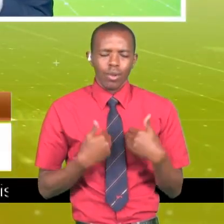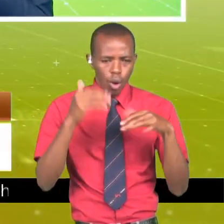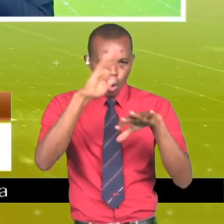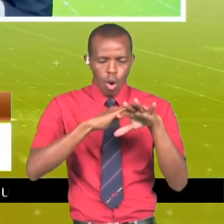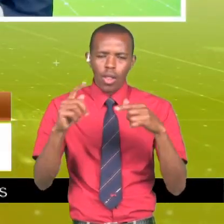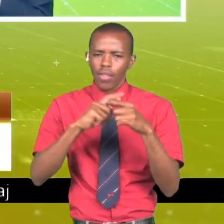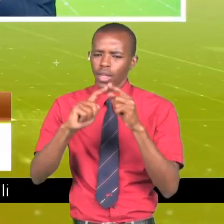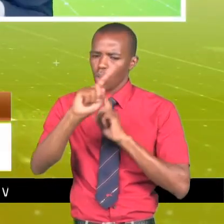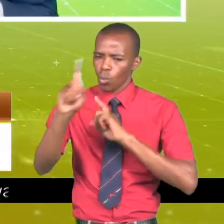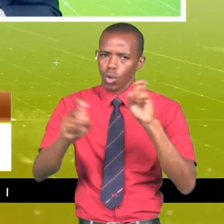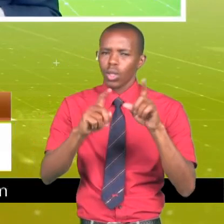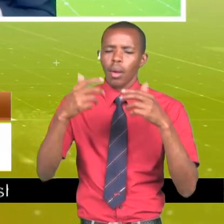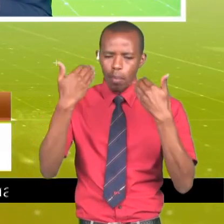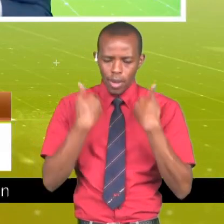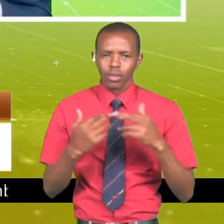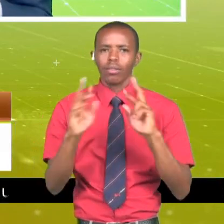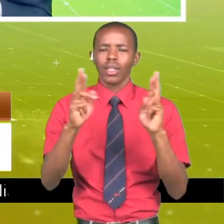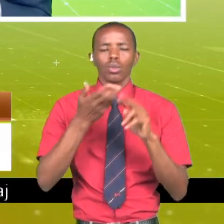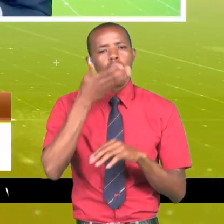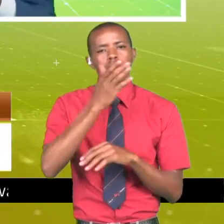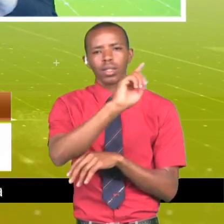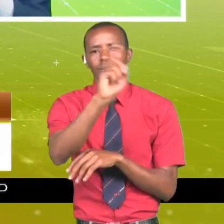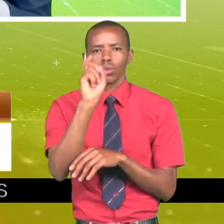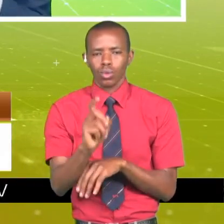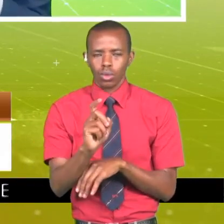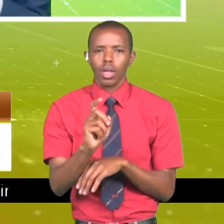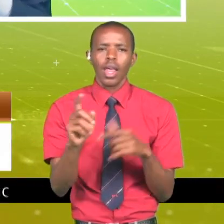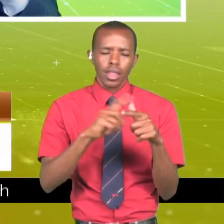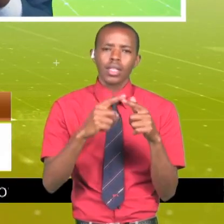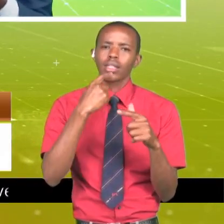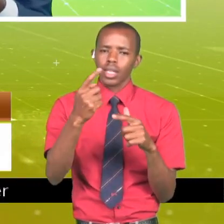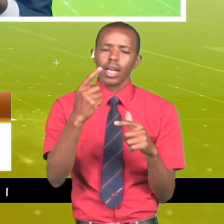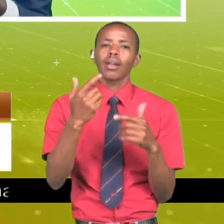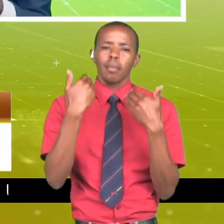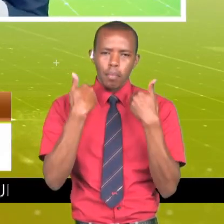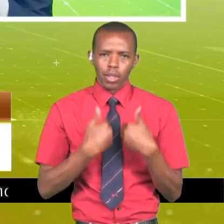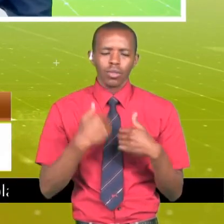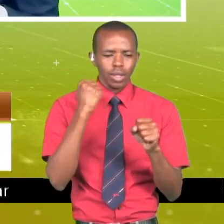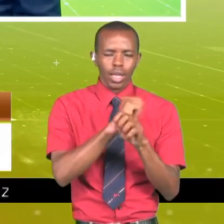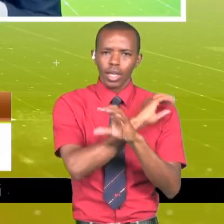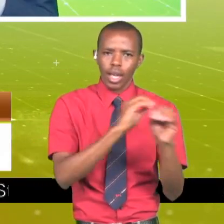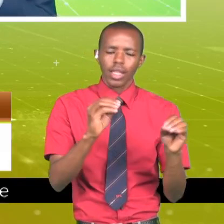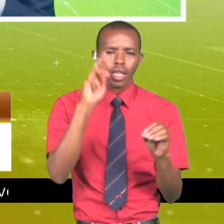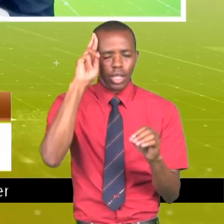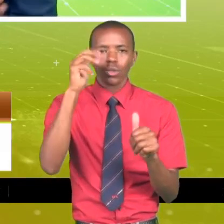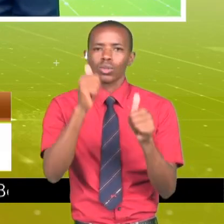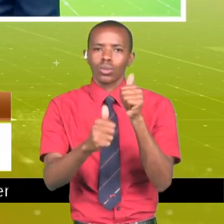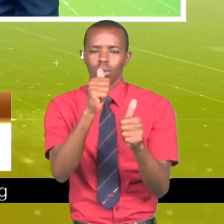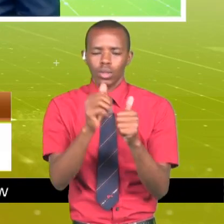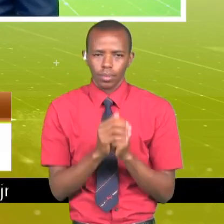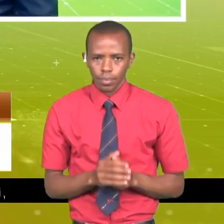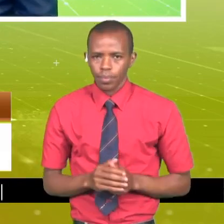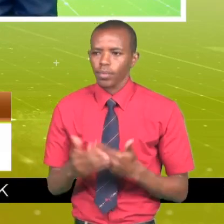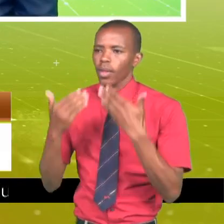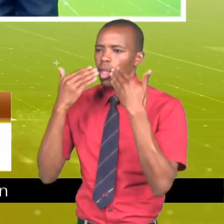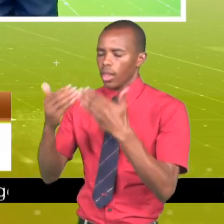na waniuliza maswali na nikotayari kuyajibu yale maswali na kuambia mimi kili ambacho akinja fanyika ni kwanini akinja fanyika.